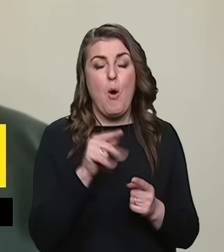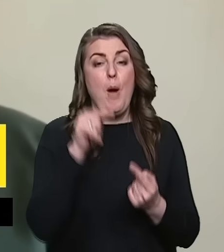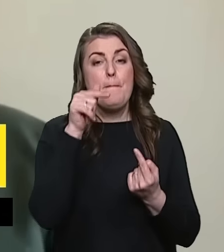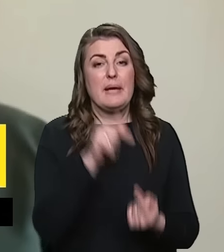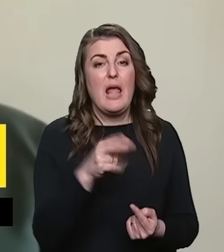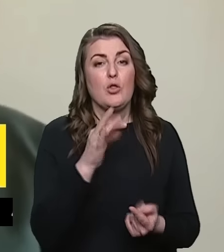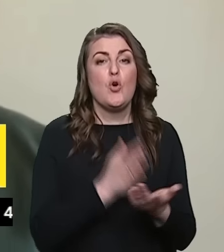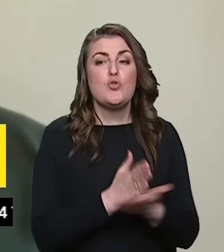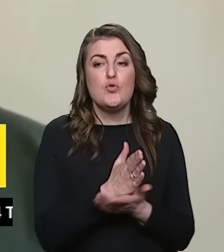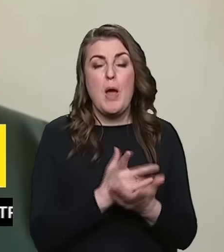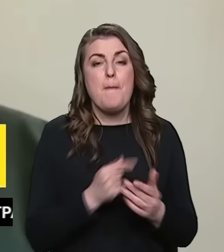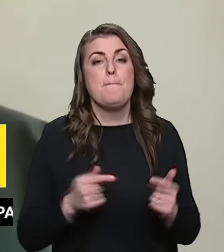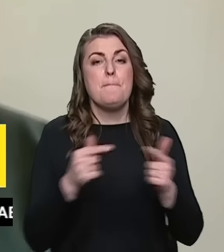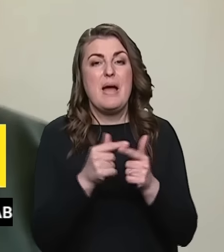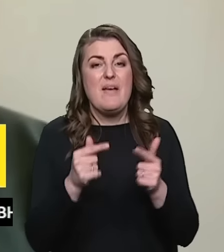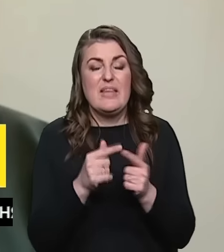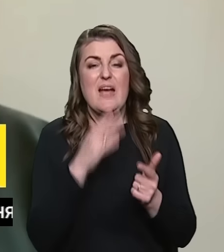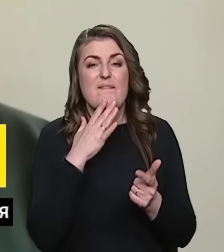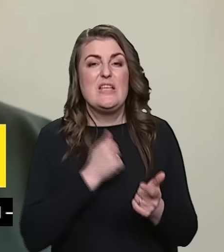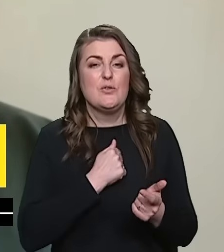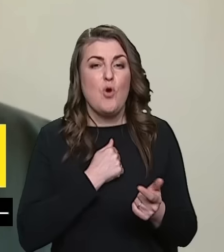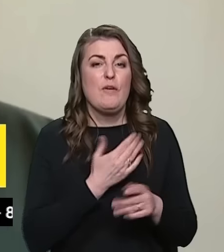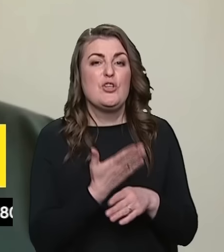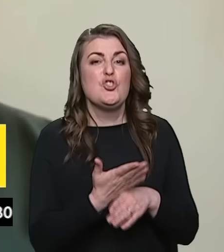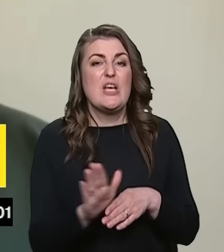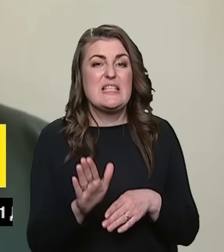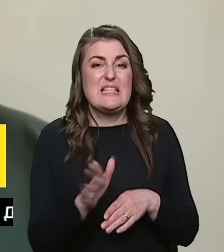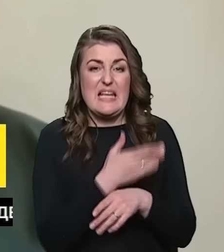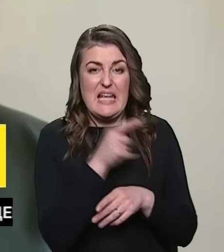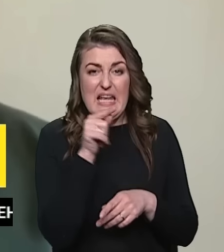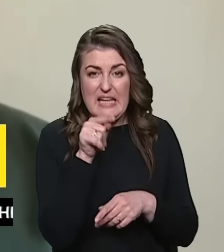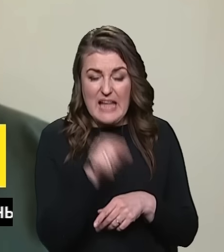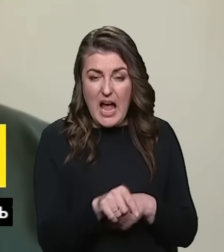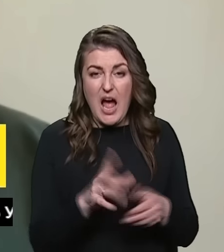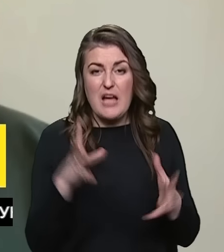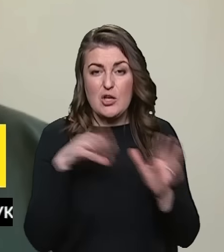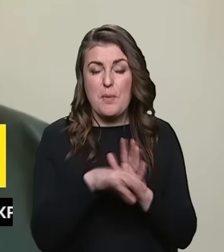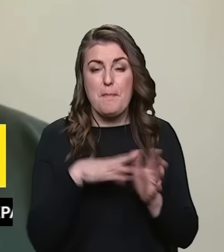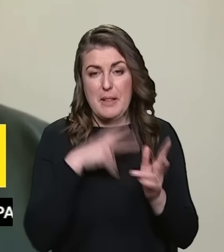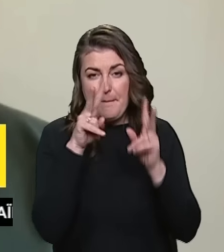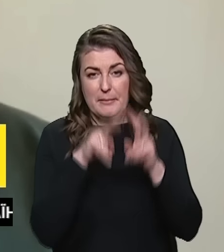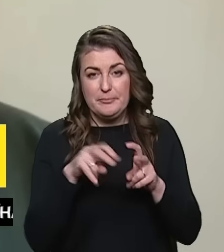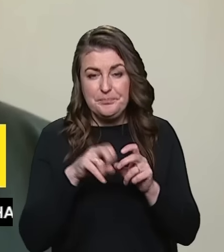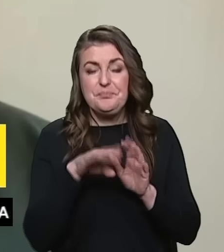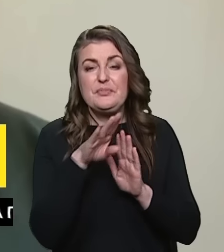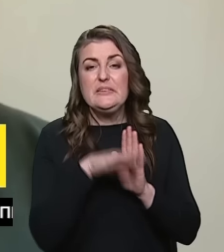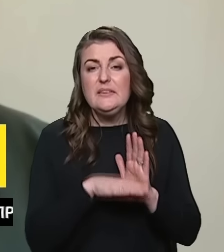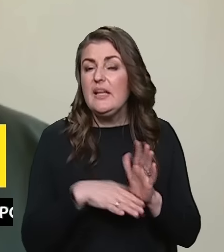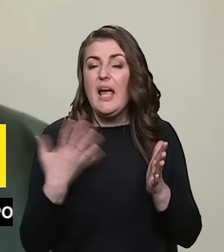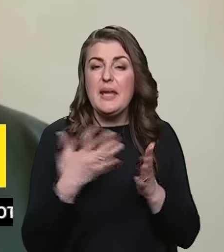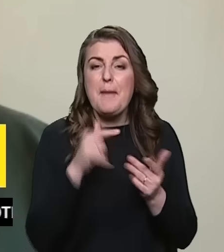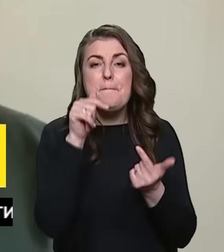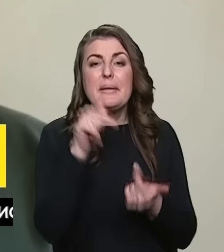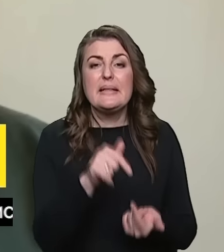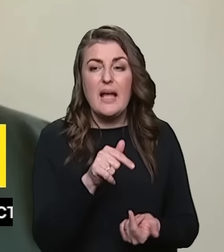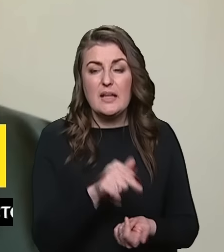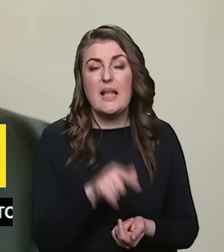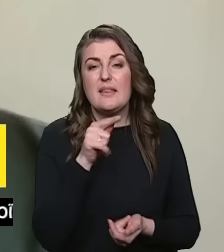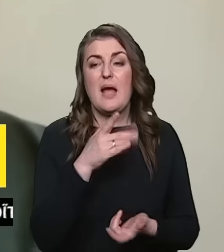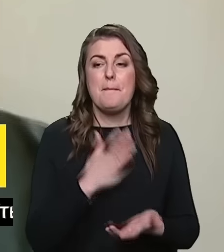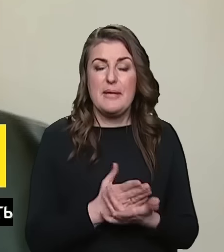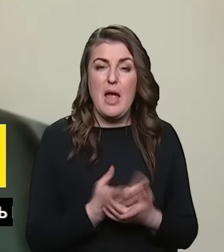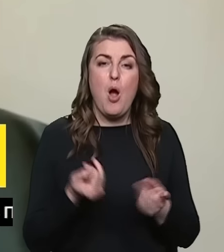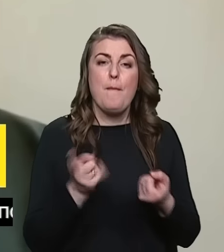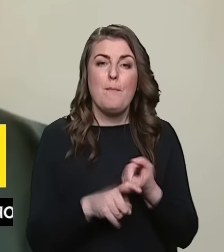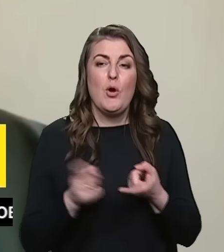придатні до служби у певних військових частинах. Разом з тим були переглянути критерії придатності. Там